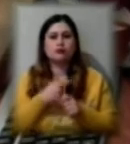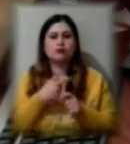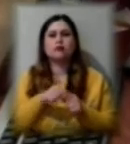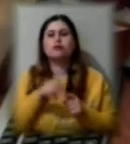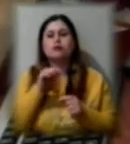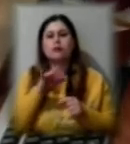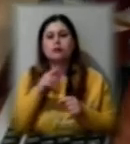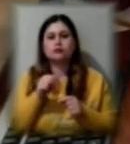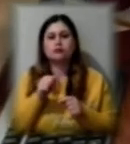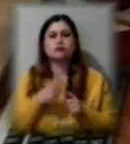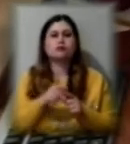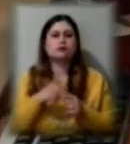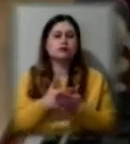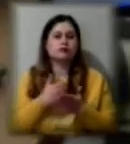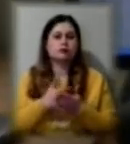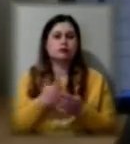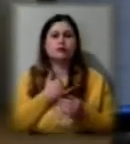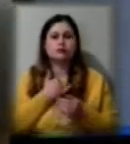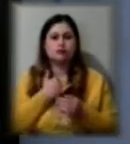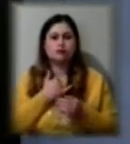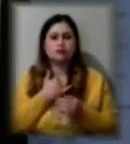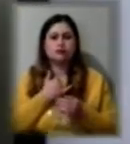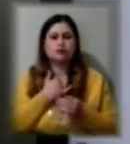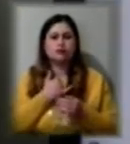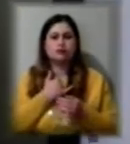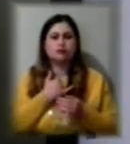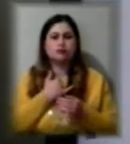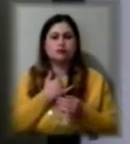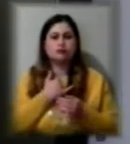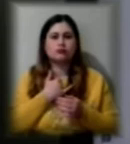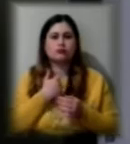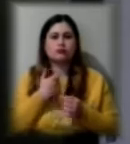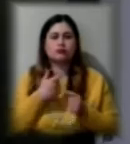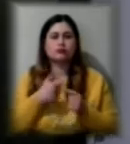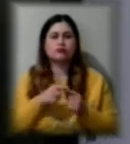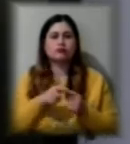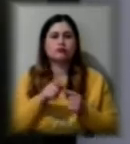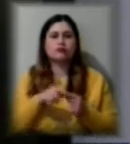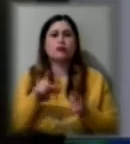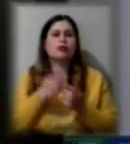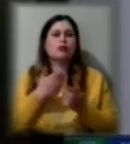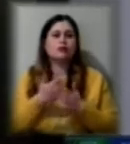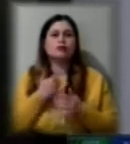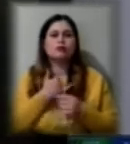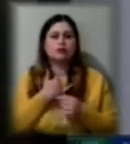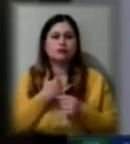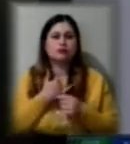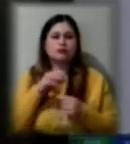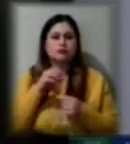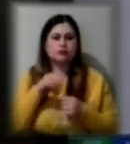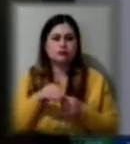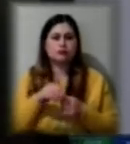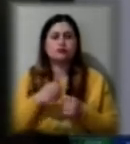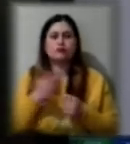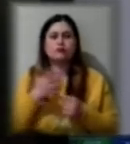Ось, наприклад, у нас тест, який вони можуть